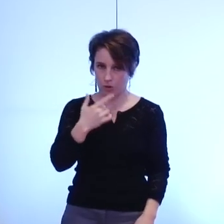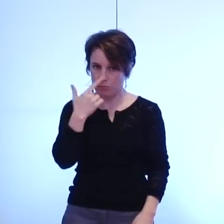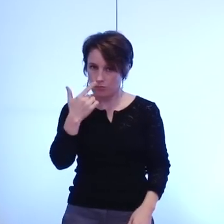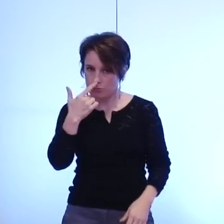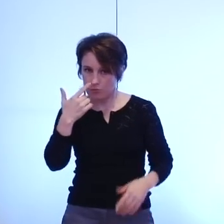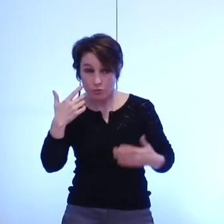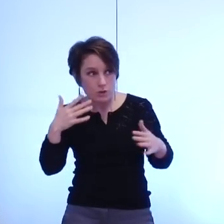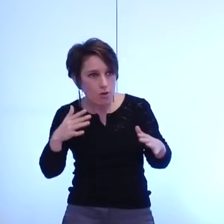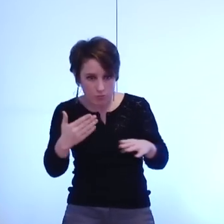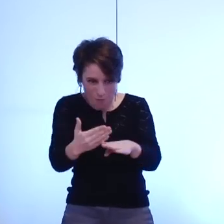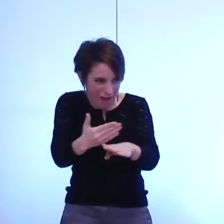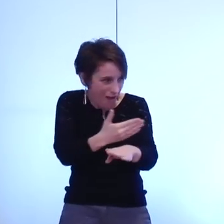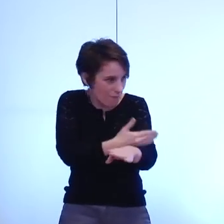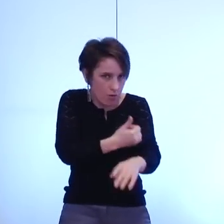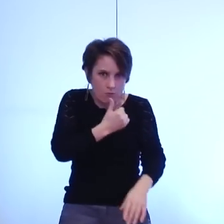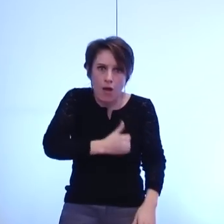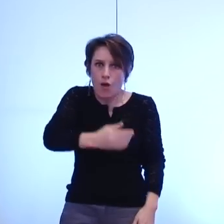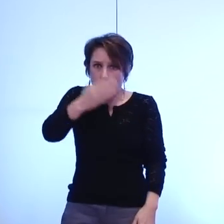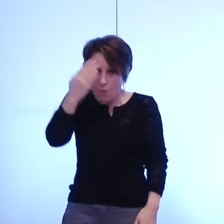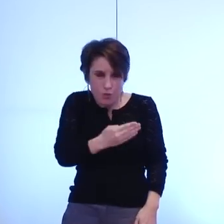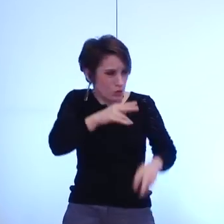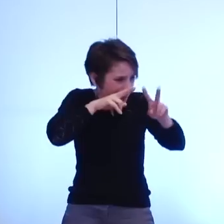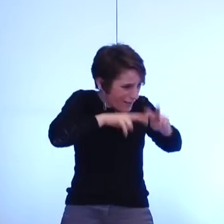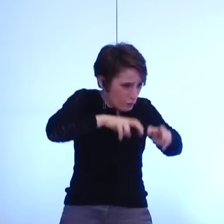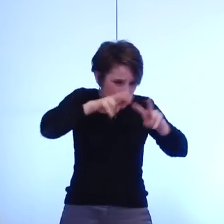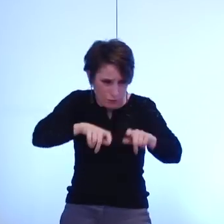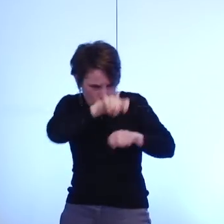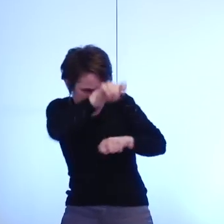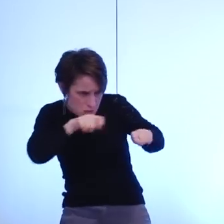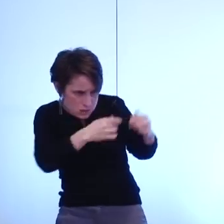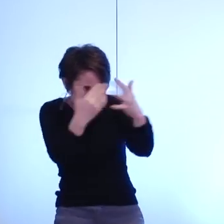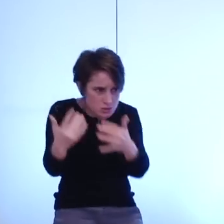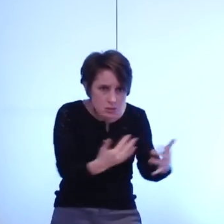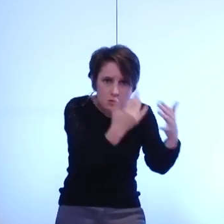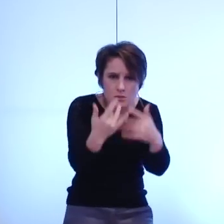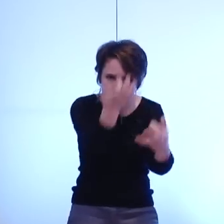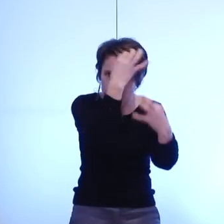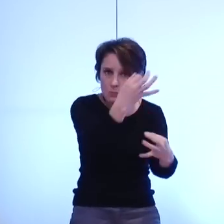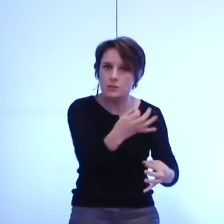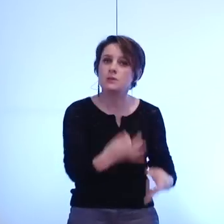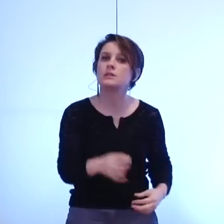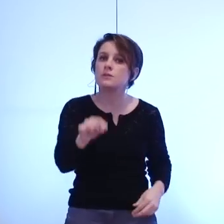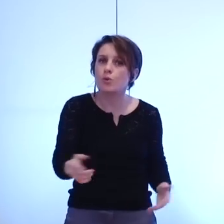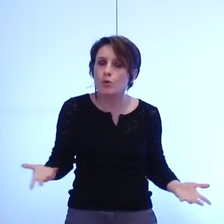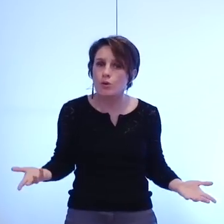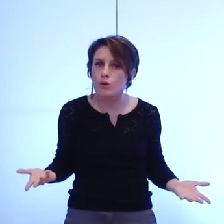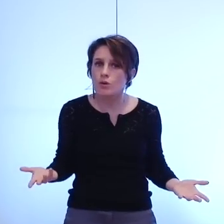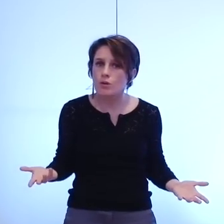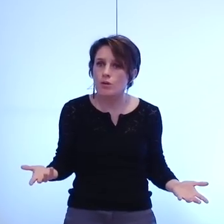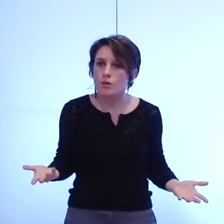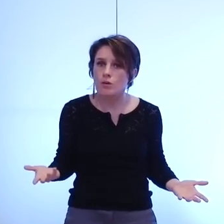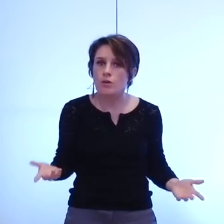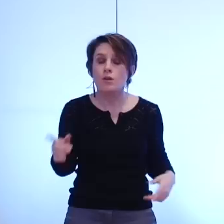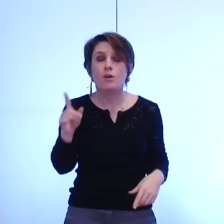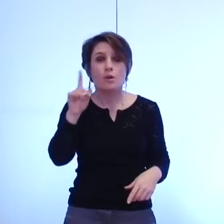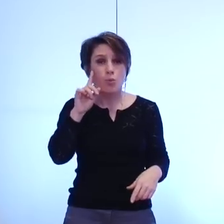aurait nécessité des études d'impact très précises parce que derrière ce sujet